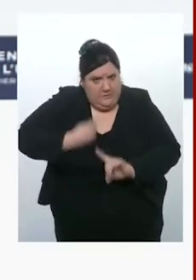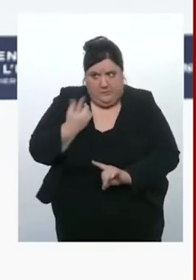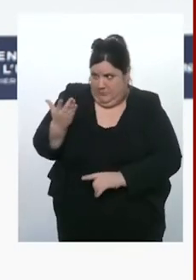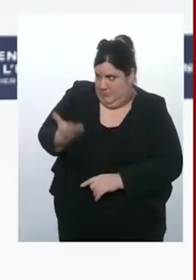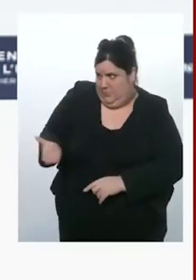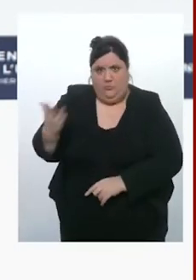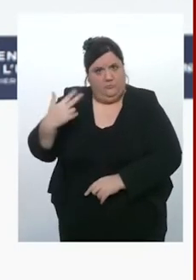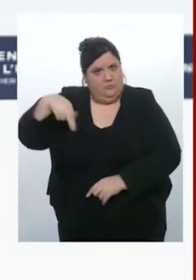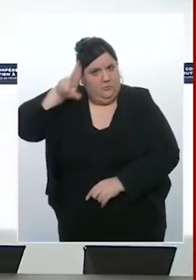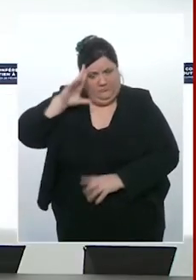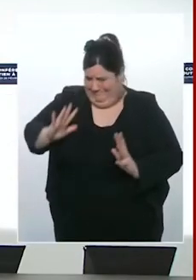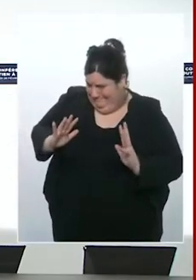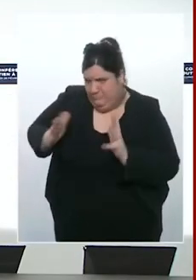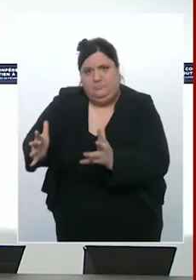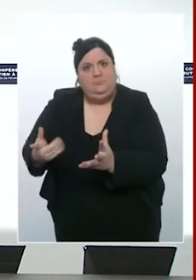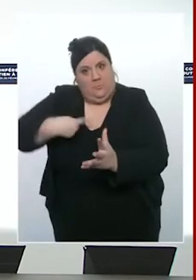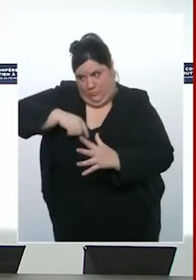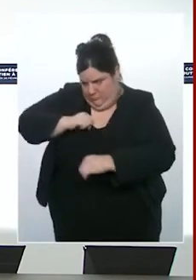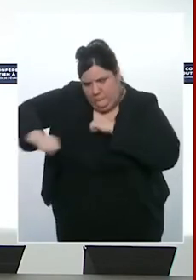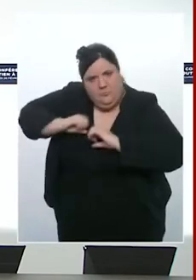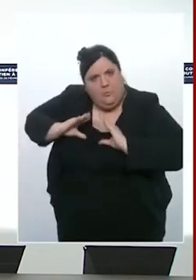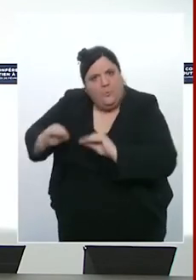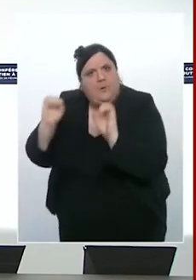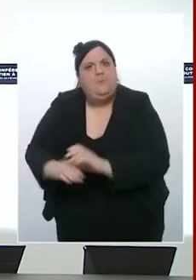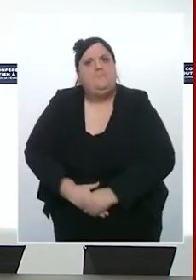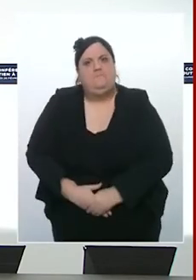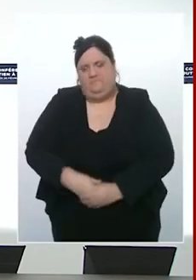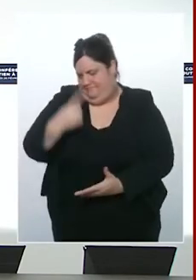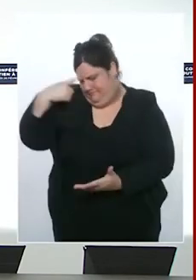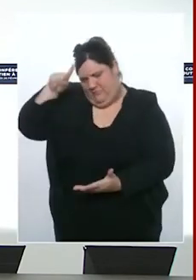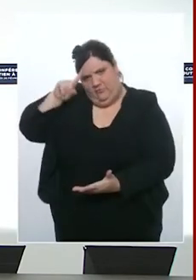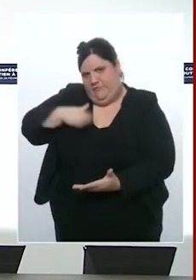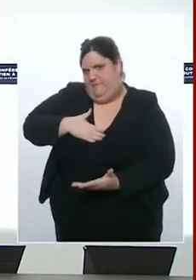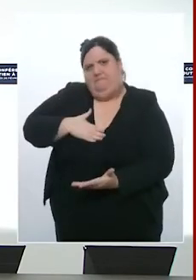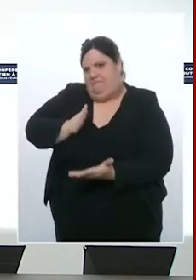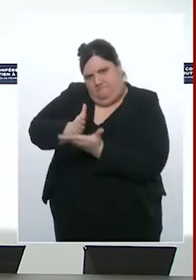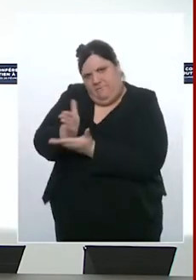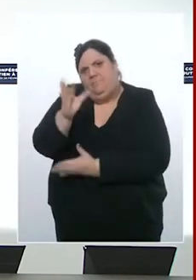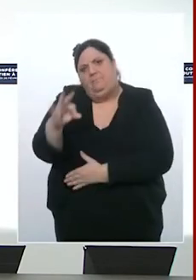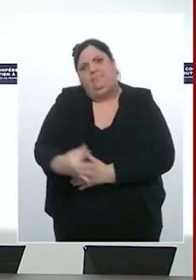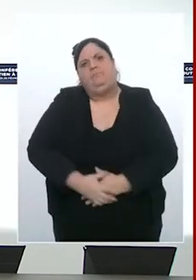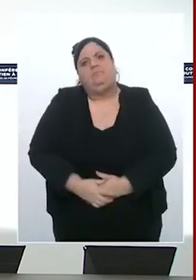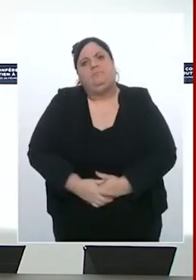C'est ce qu doit faire. Je suis dans cet état d'esprit. Y-t-il une dernière question ?